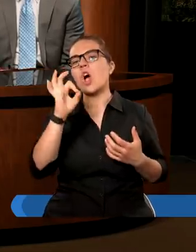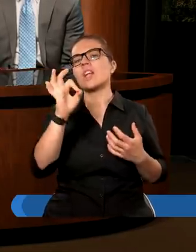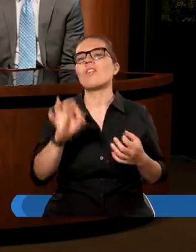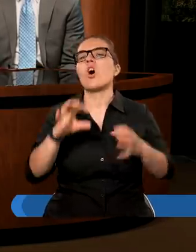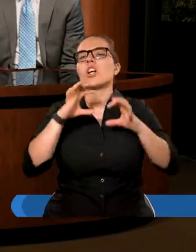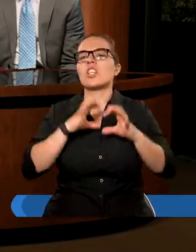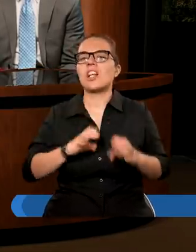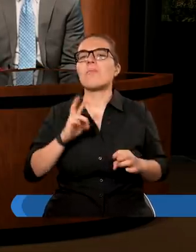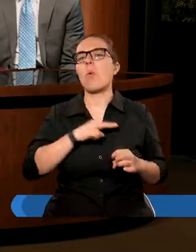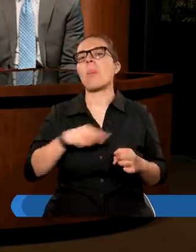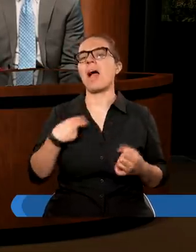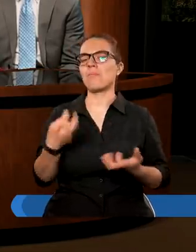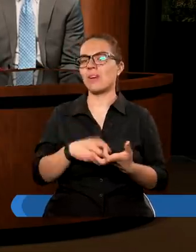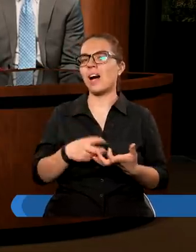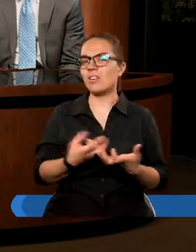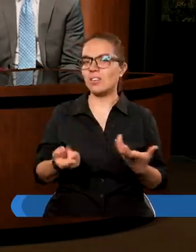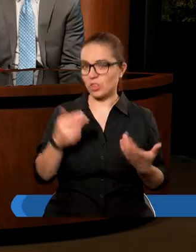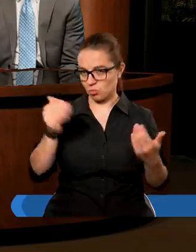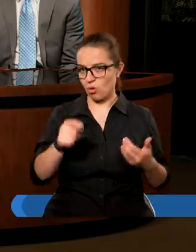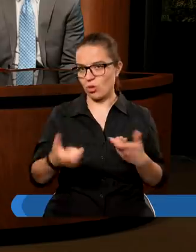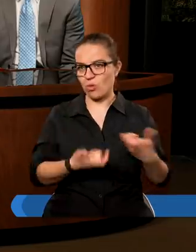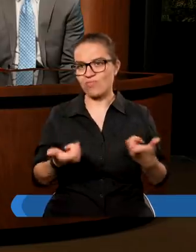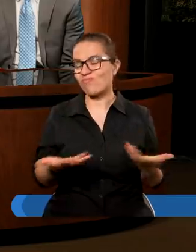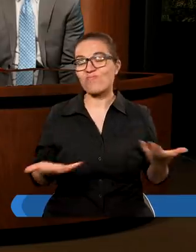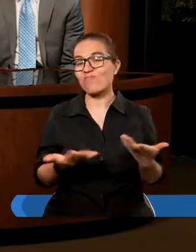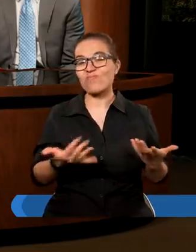cierpliwości bo nam brakuje. Czy możecie to uczynić?